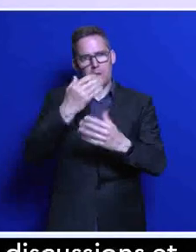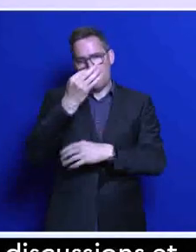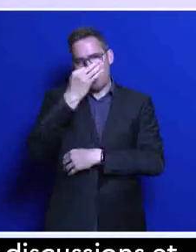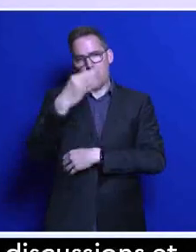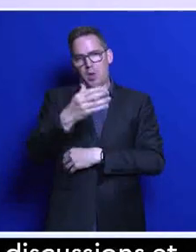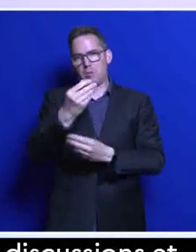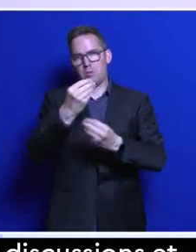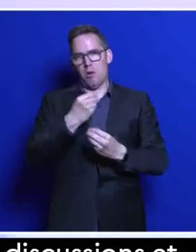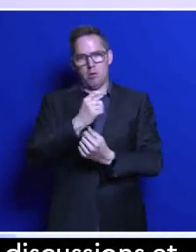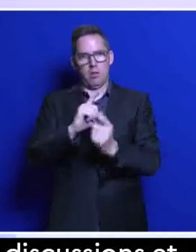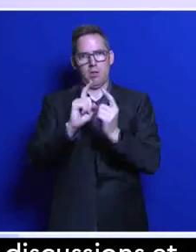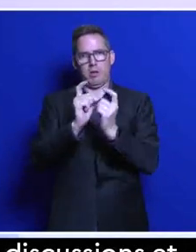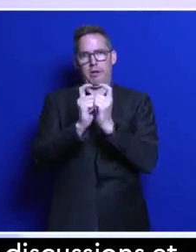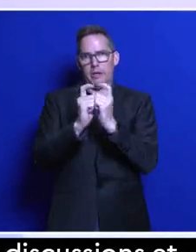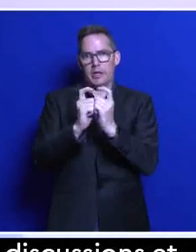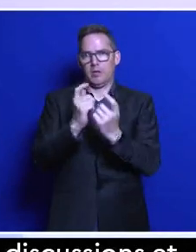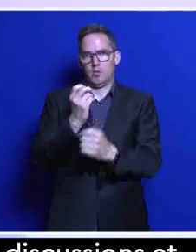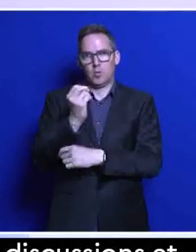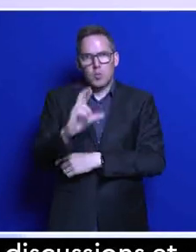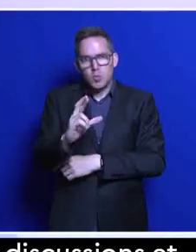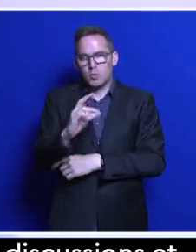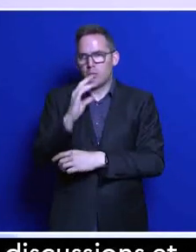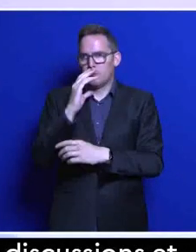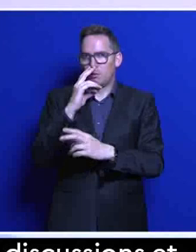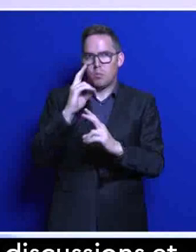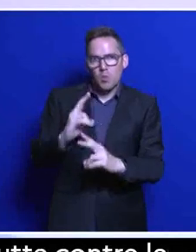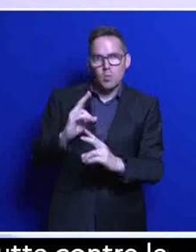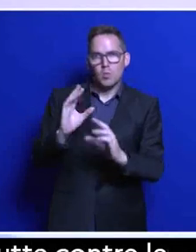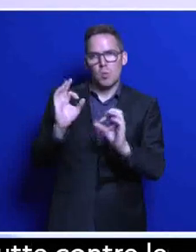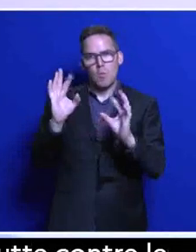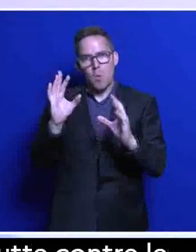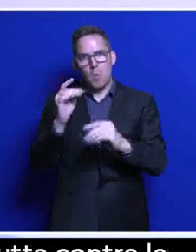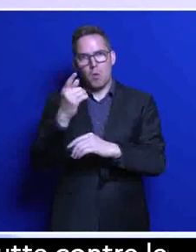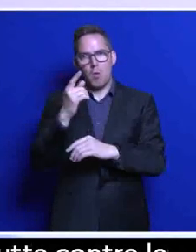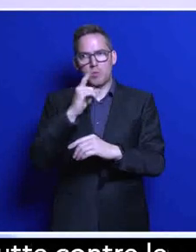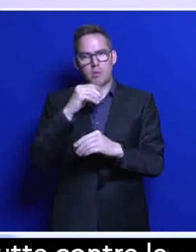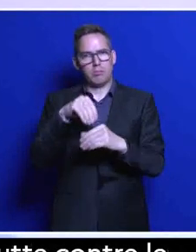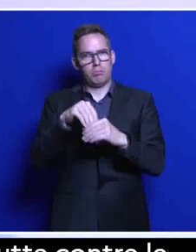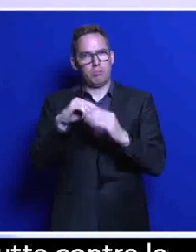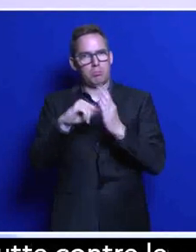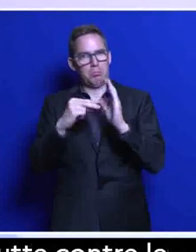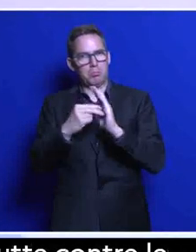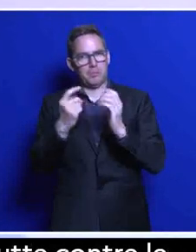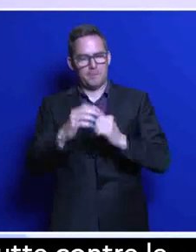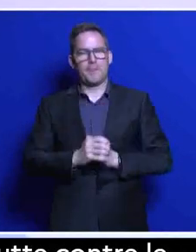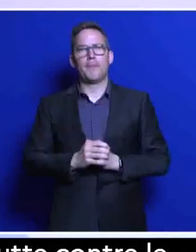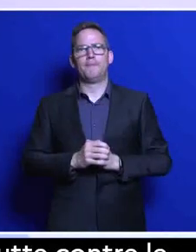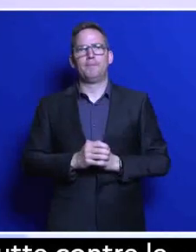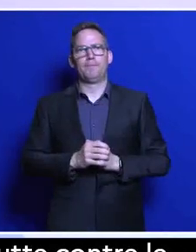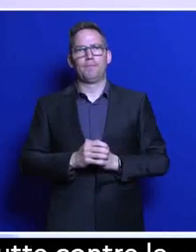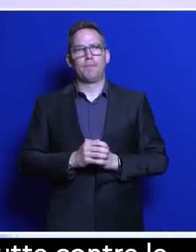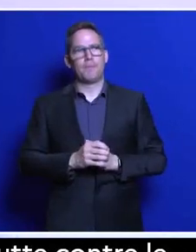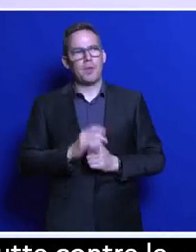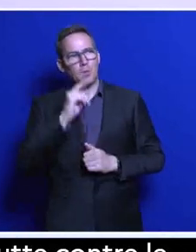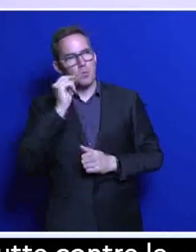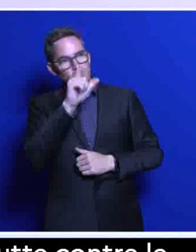sûre, décarbonée, à un coût raisonnable. Je vois des coopérations possibles, M. le ministre,